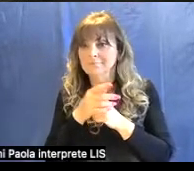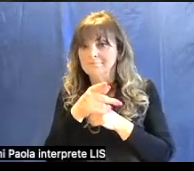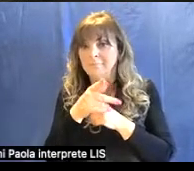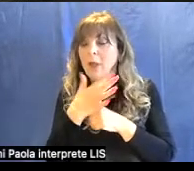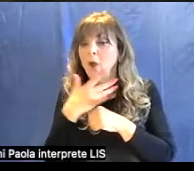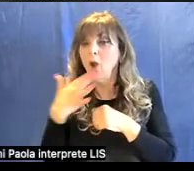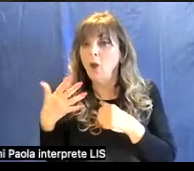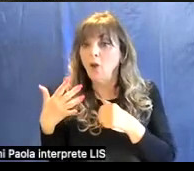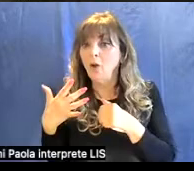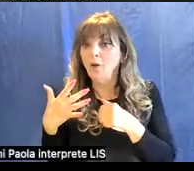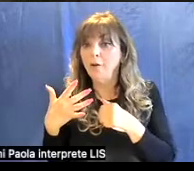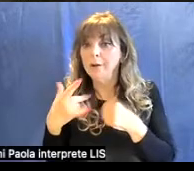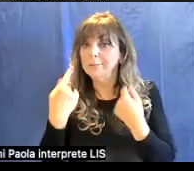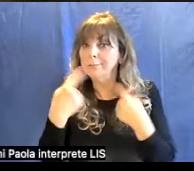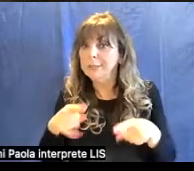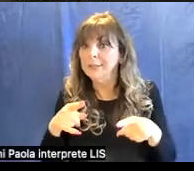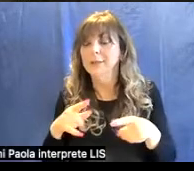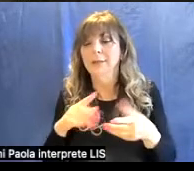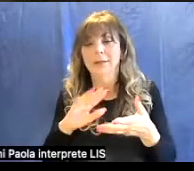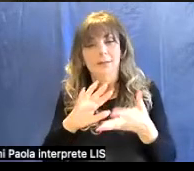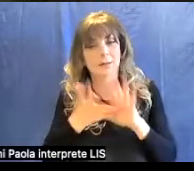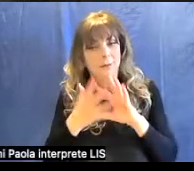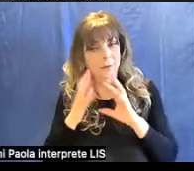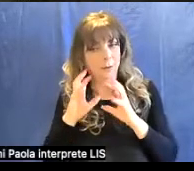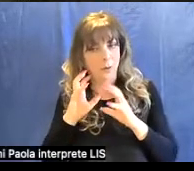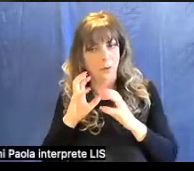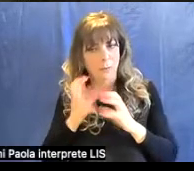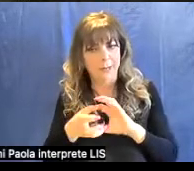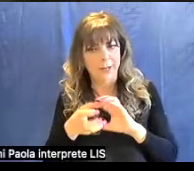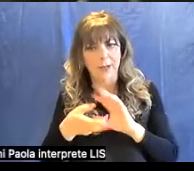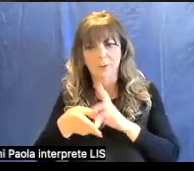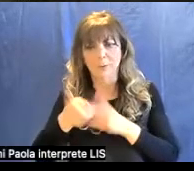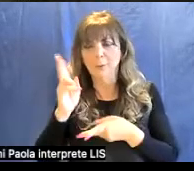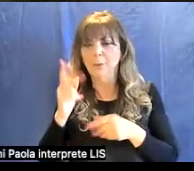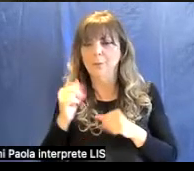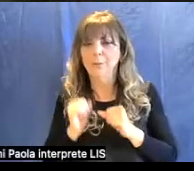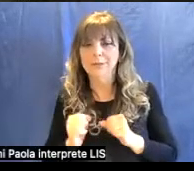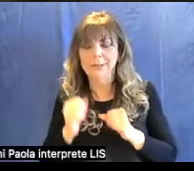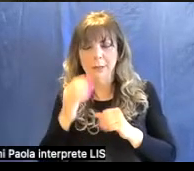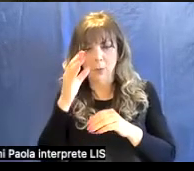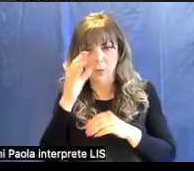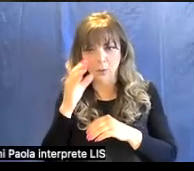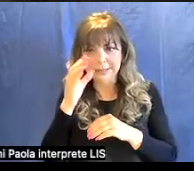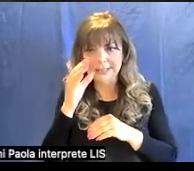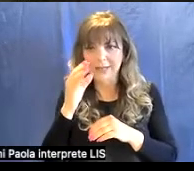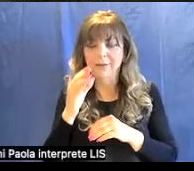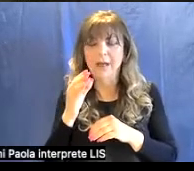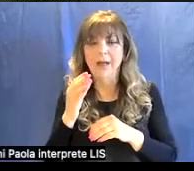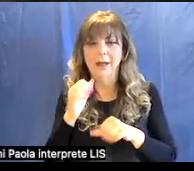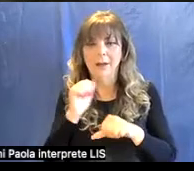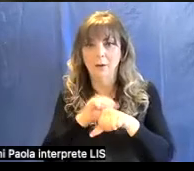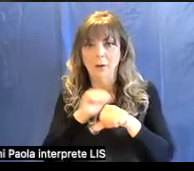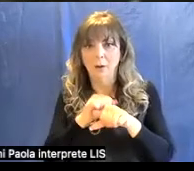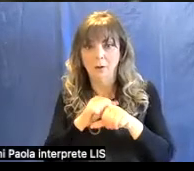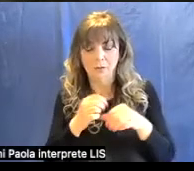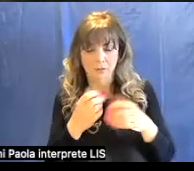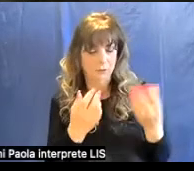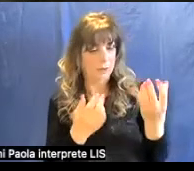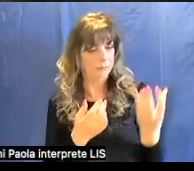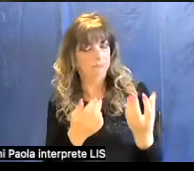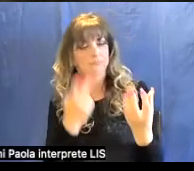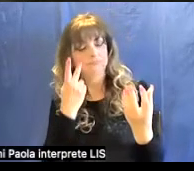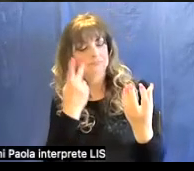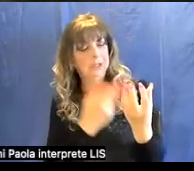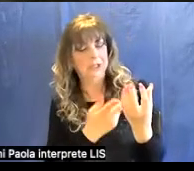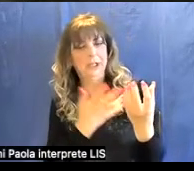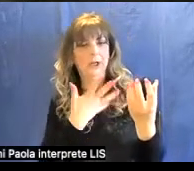colore diventa ancora più complesso. Quindi noi possiamo osservare una roccia macroscopicamente e vedere